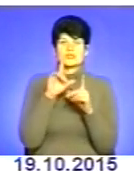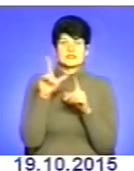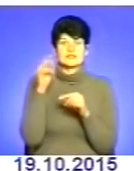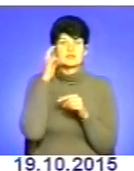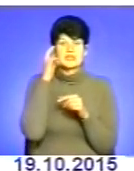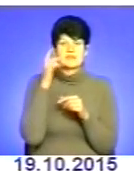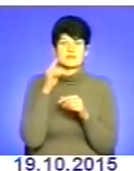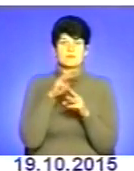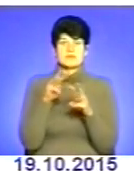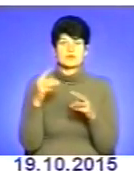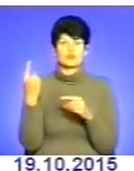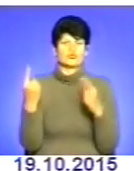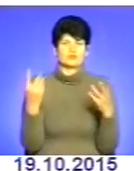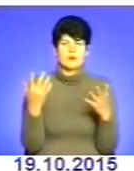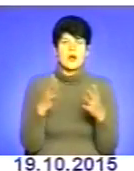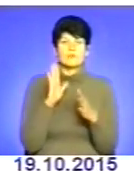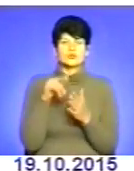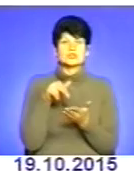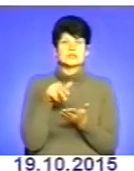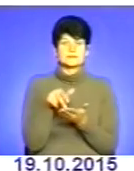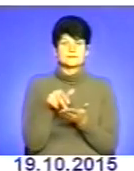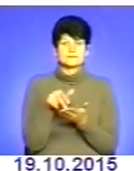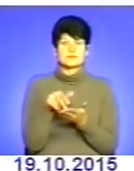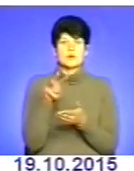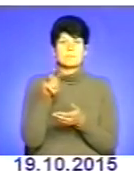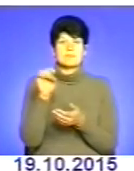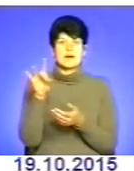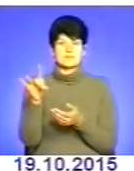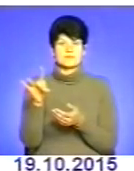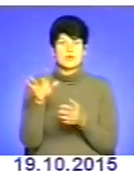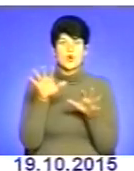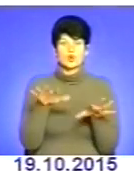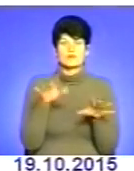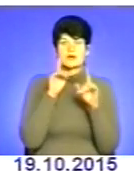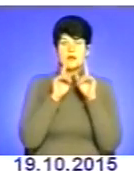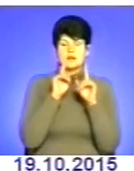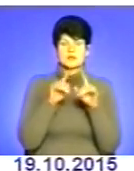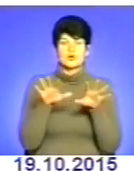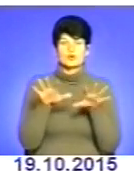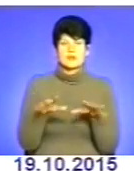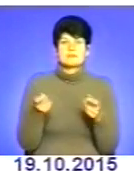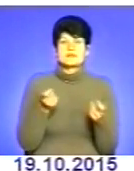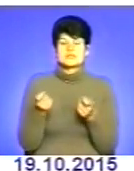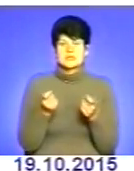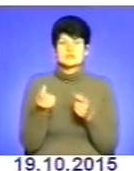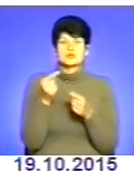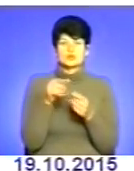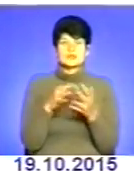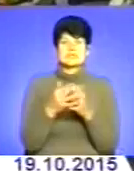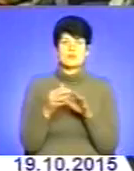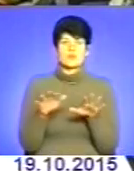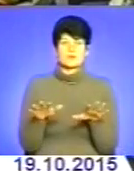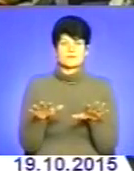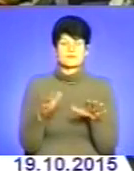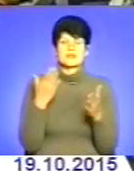міністра одного і другого А будуть йти до мера, до голови ради, до голови адміністрації чи до того ж самого сільського голову